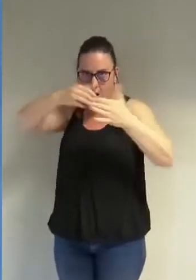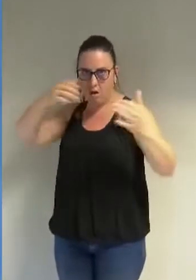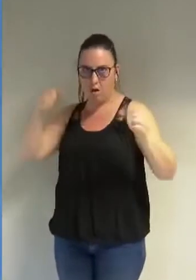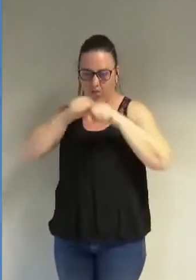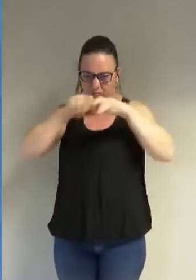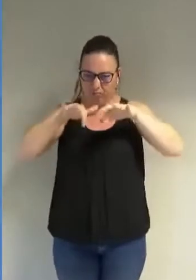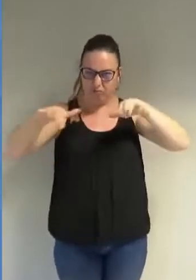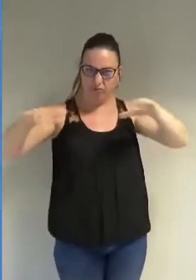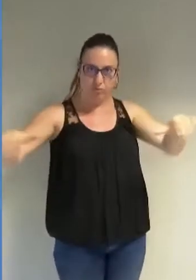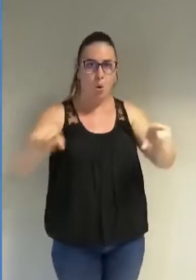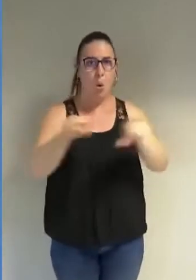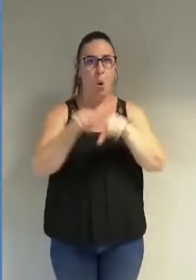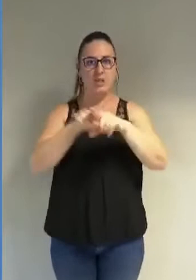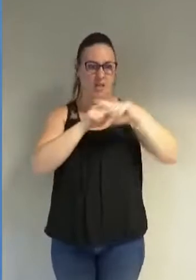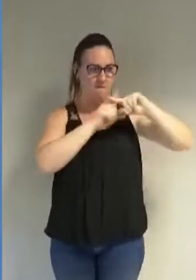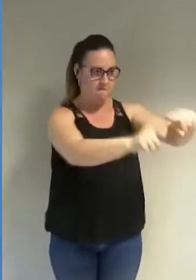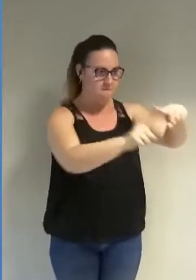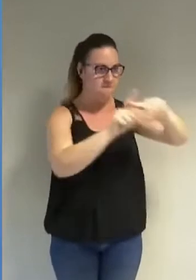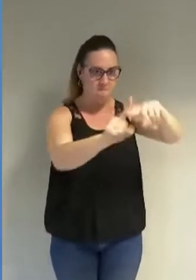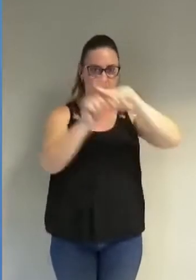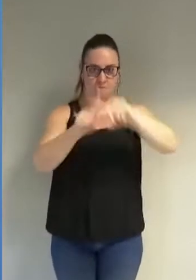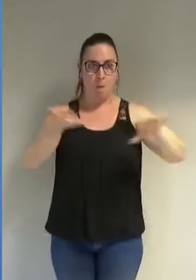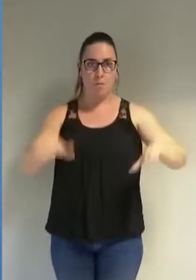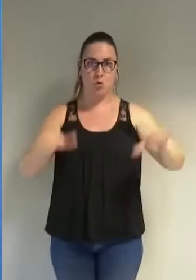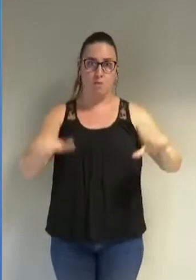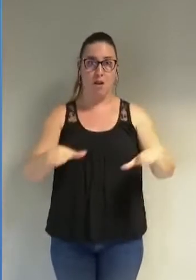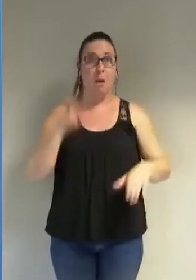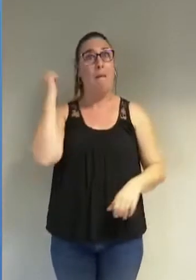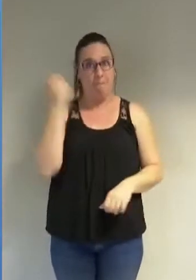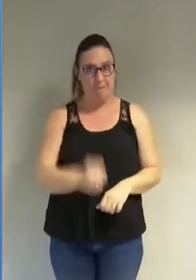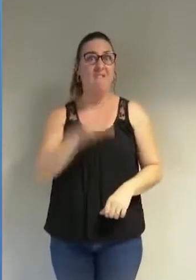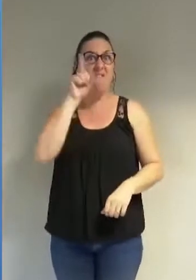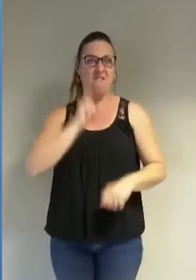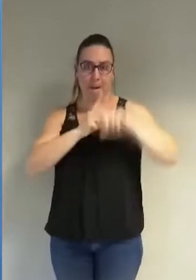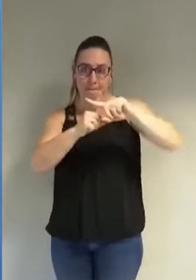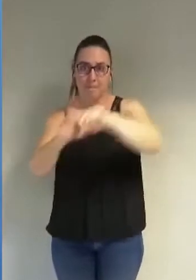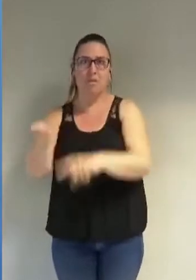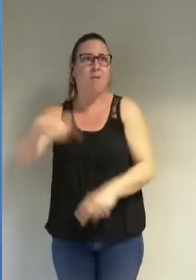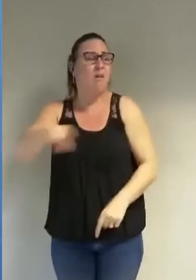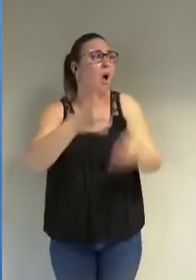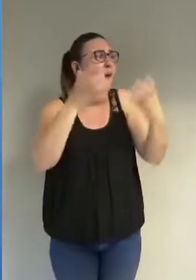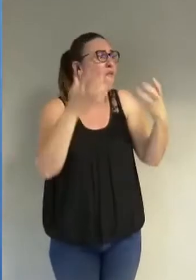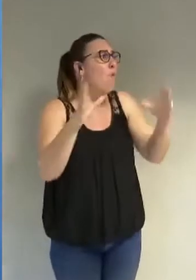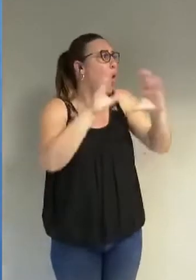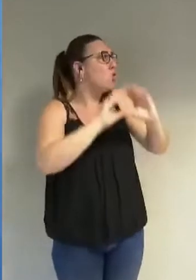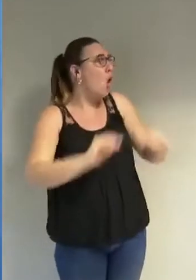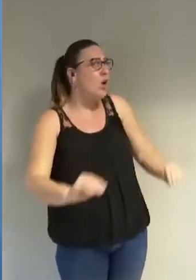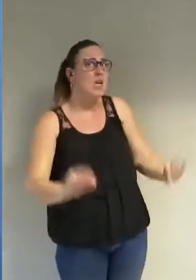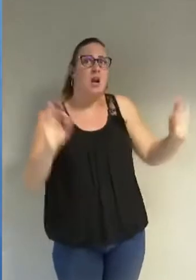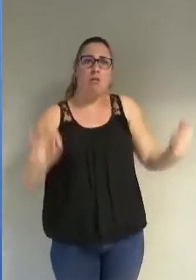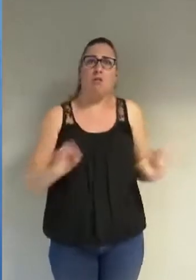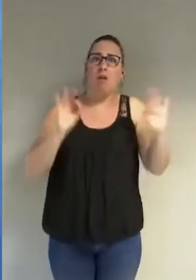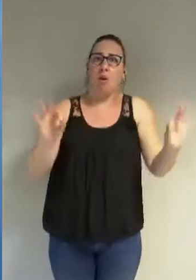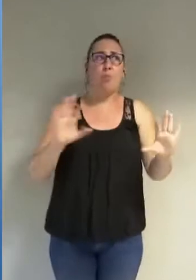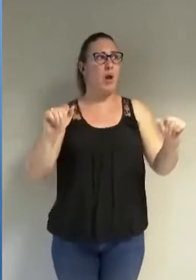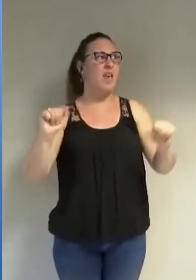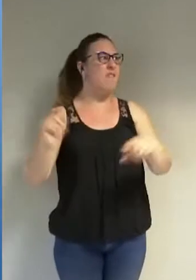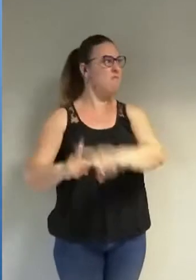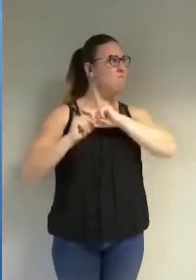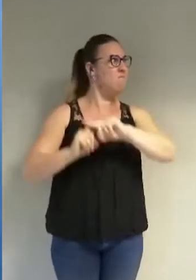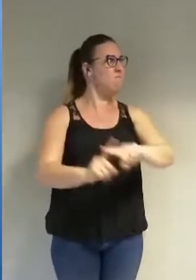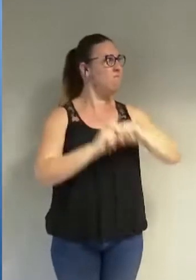à stigmatiser les musulmans et surtout les musulmanes qui voudraient juste vivre tranquillement sans se faire remarquer